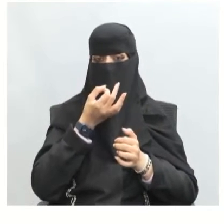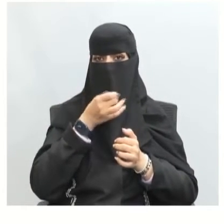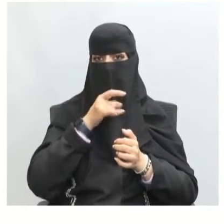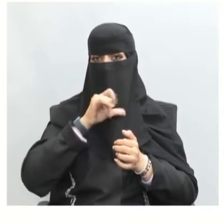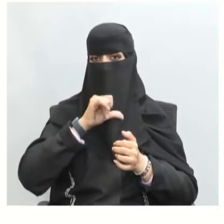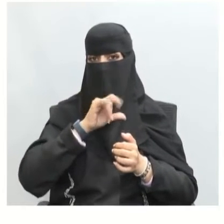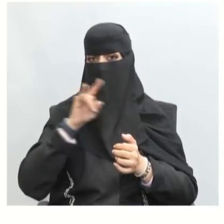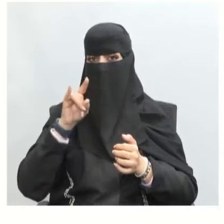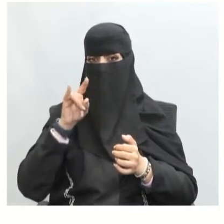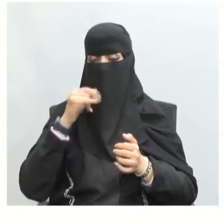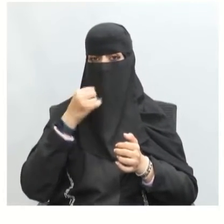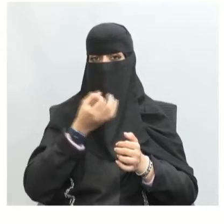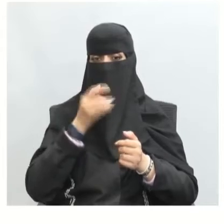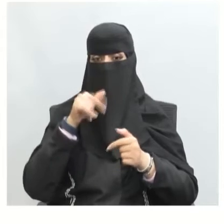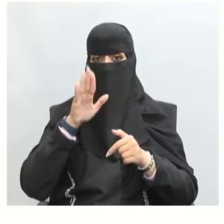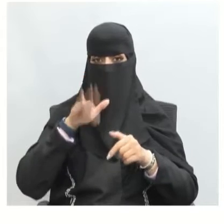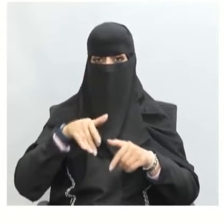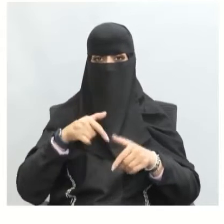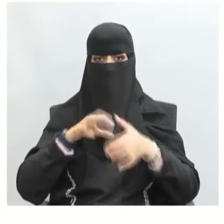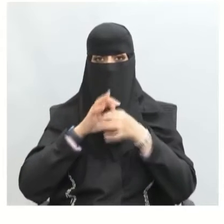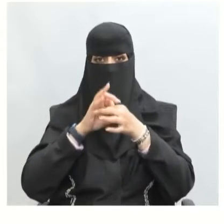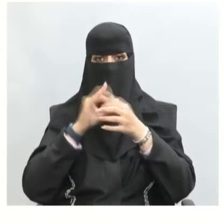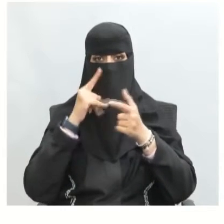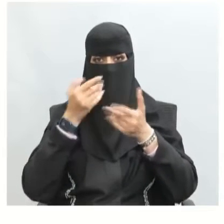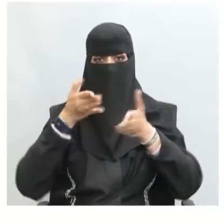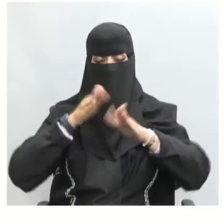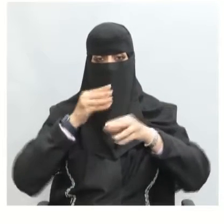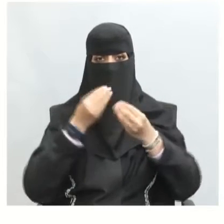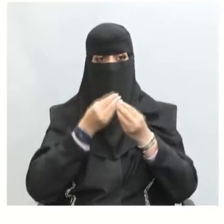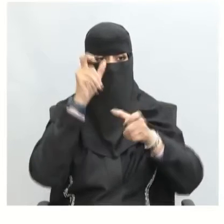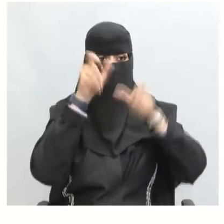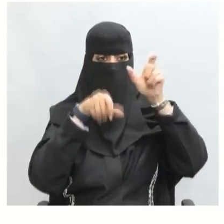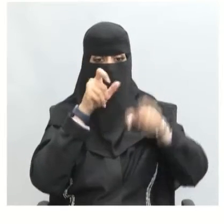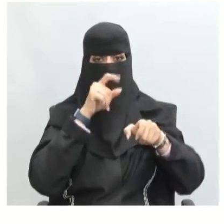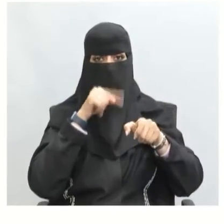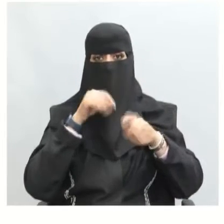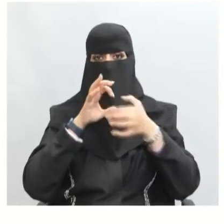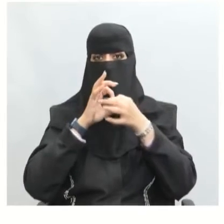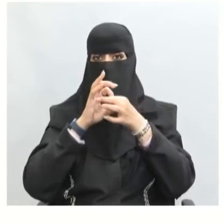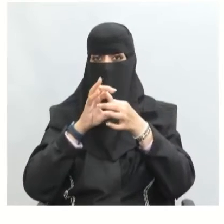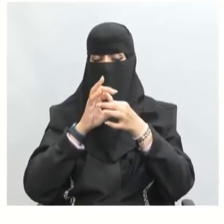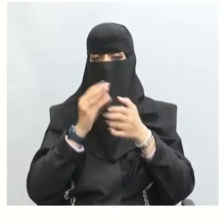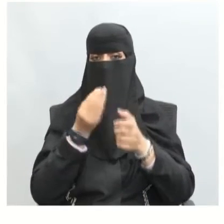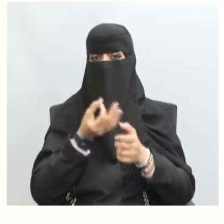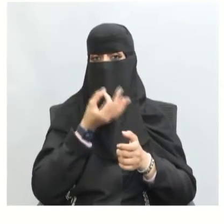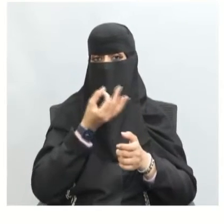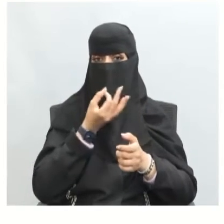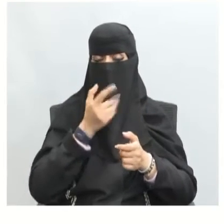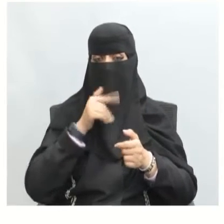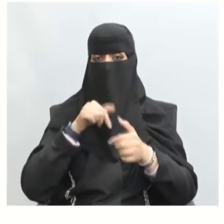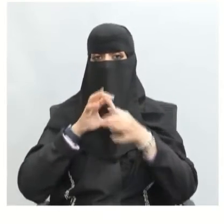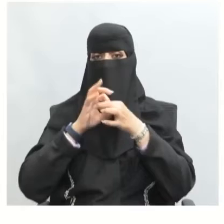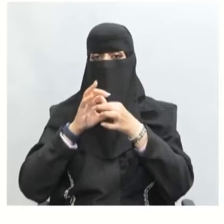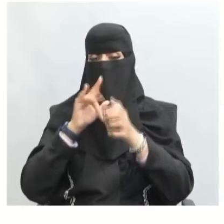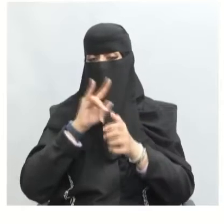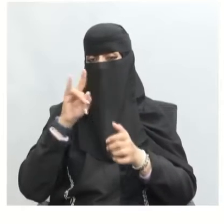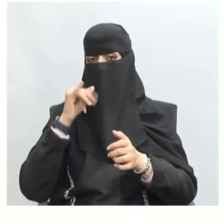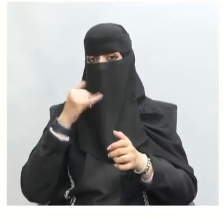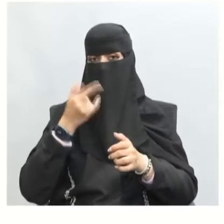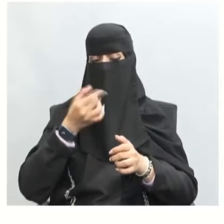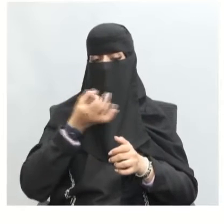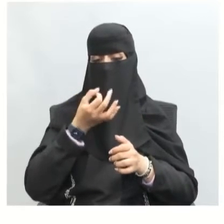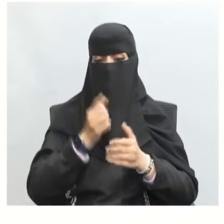المعلومة يتضمن التواصل والحوار مع الآخرين ماذا؟ التواصل اللفظي وغير